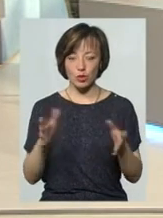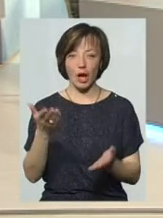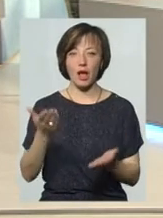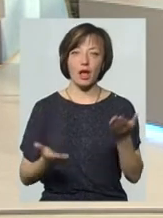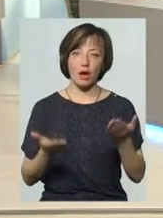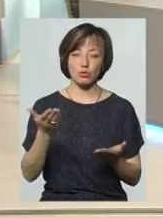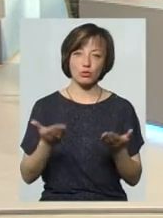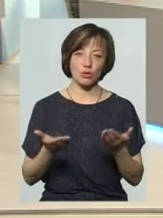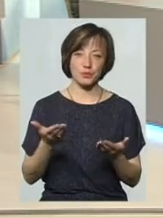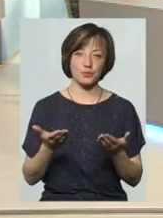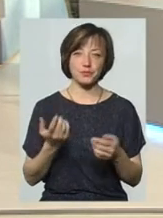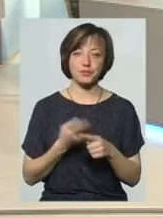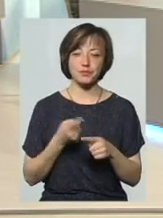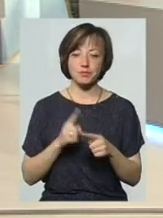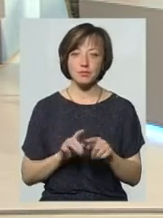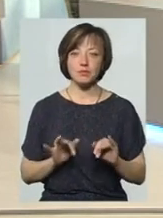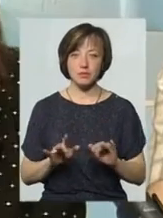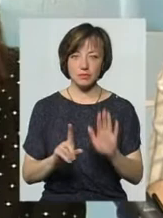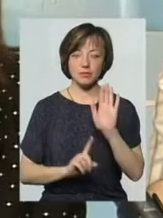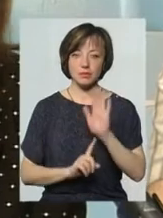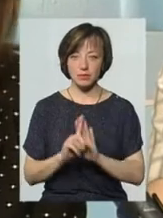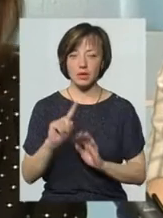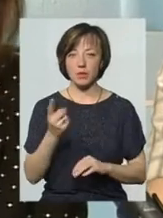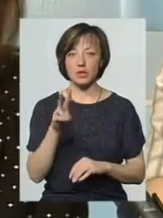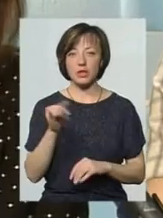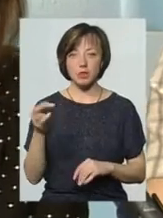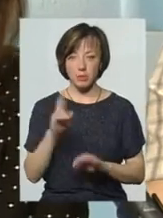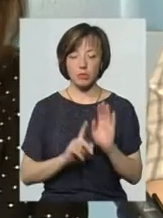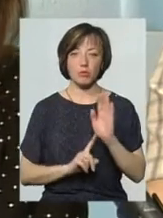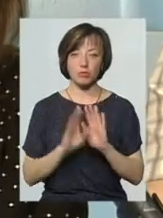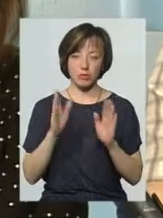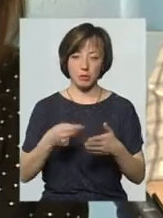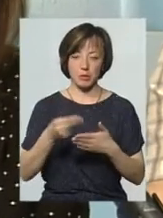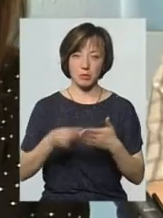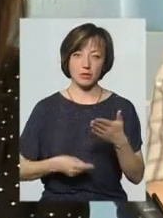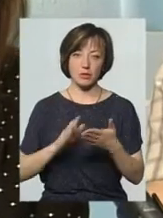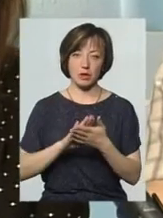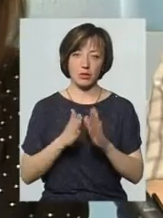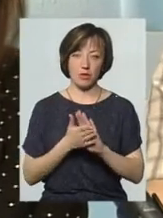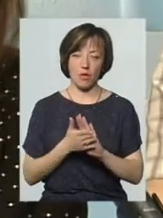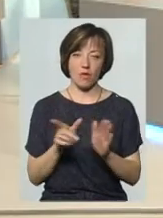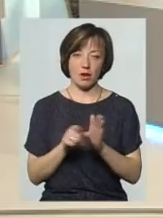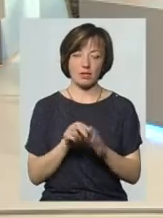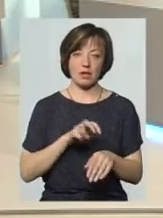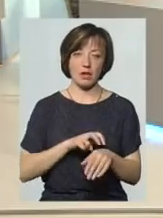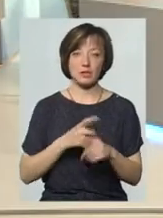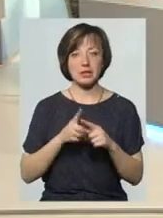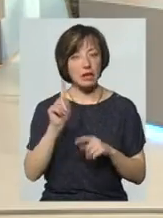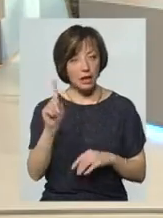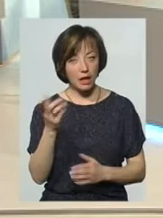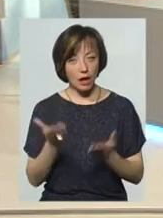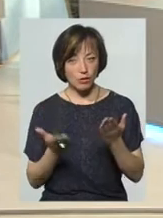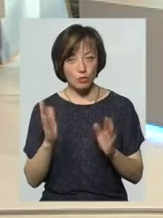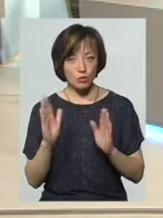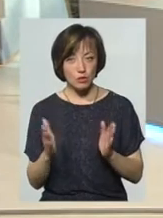цей процес піде, то, можливо, з 1 липня почнеться підписування декларації. Це за умови, якщо все